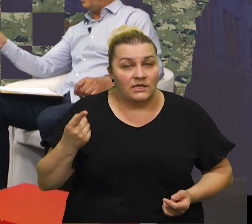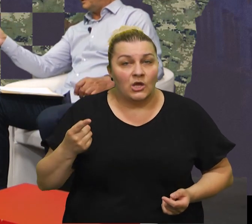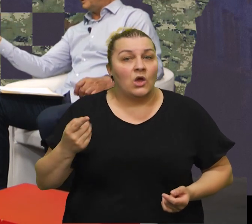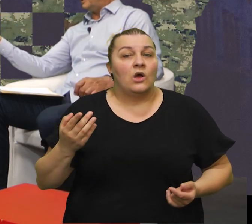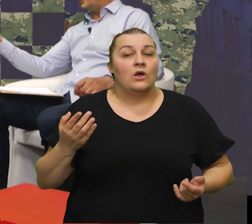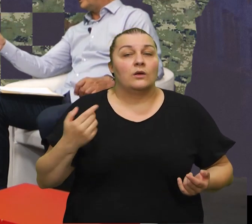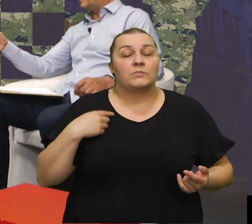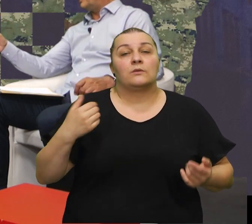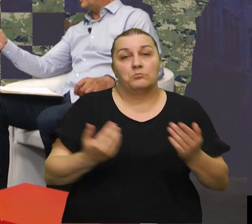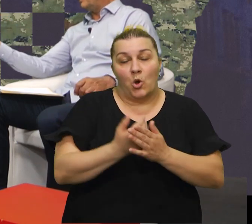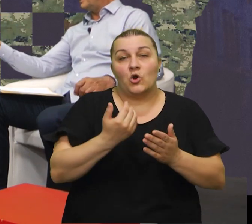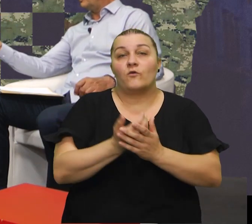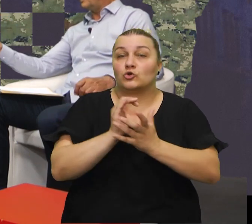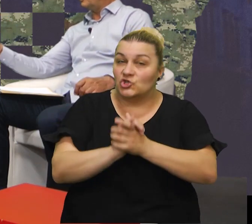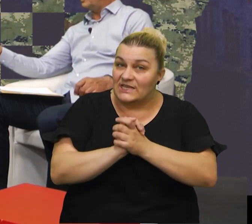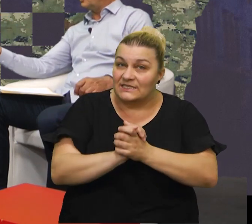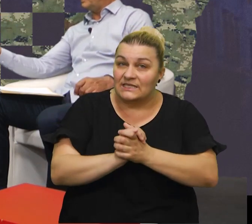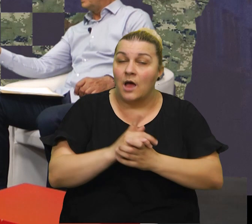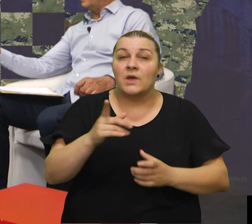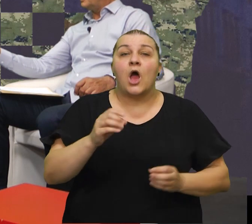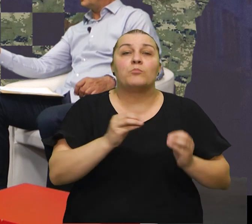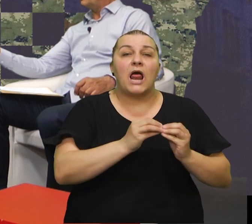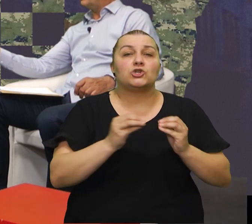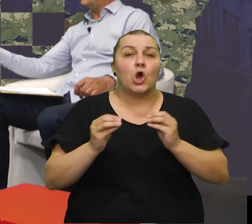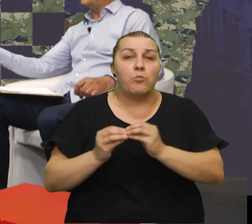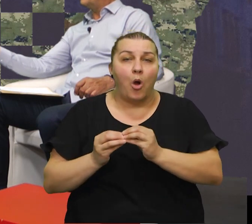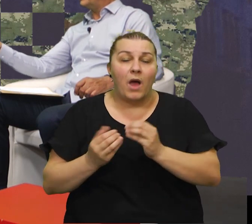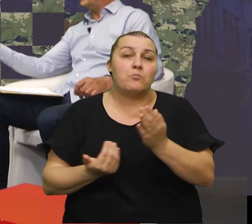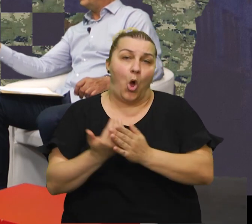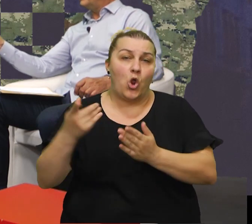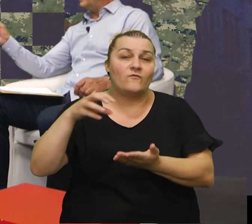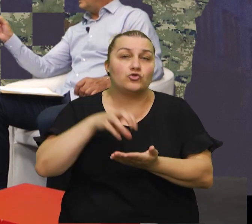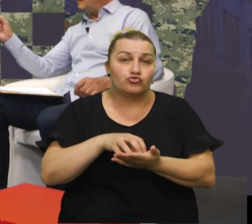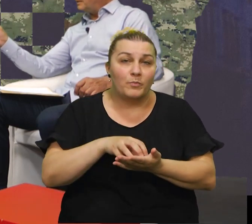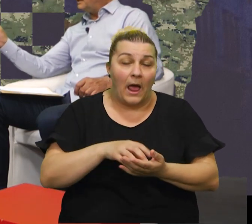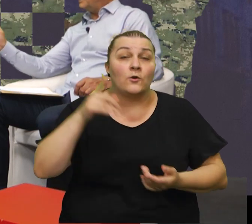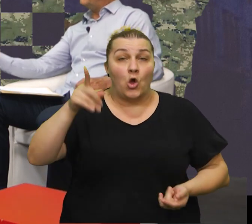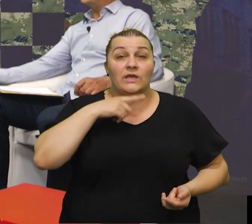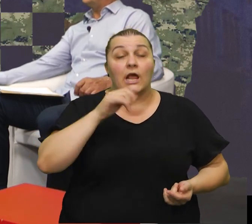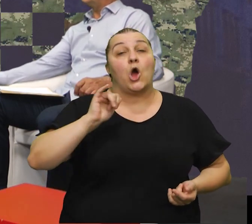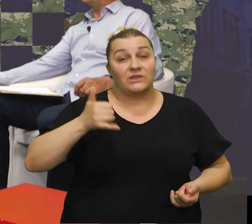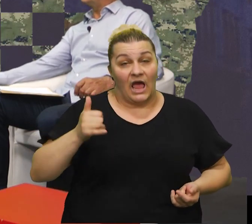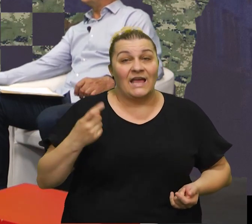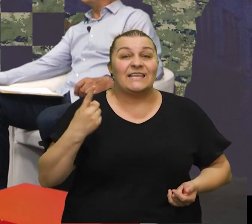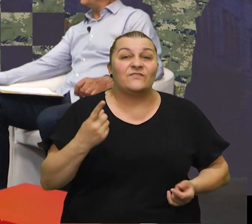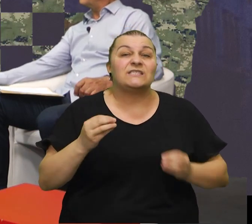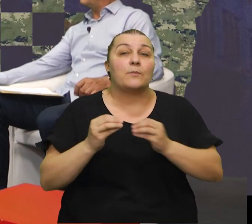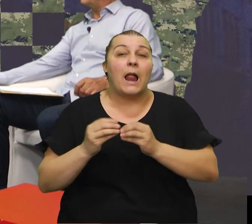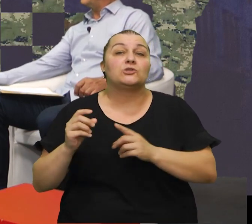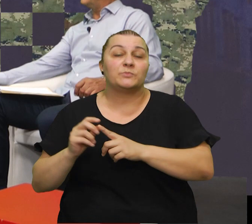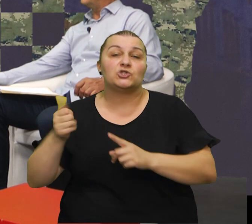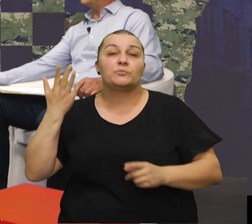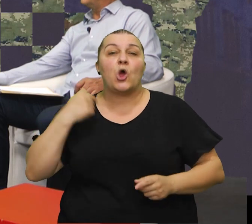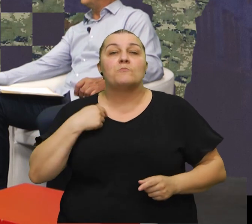opet i čestitamo na tome aktualni župan Blaženko Boban govori da meni je Ivica Baleć Prčiš bio